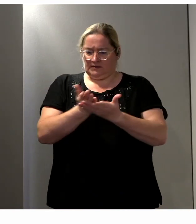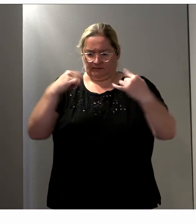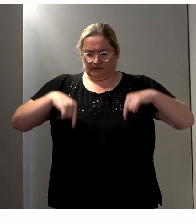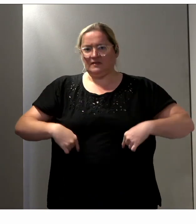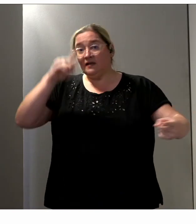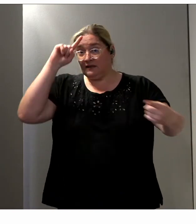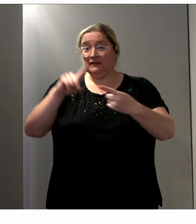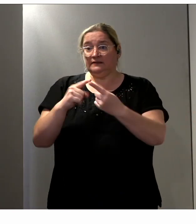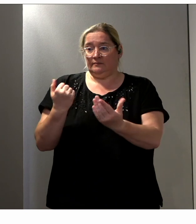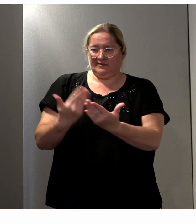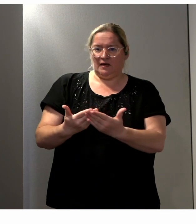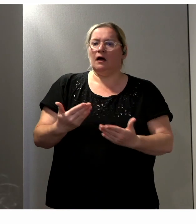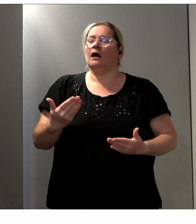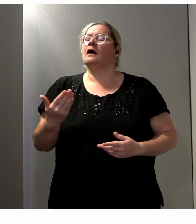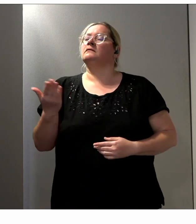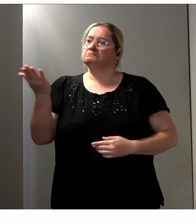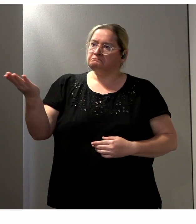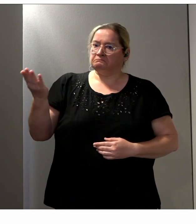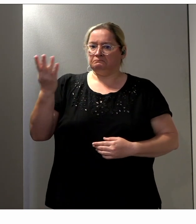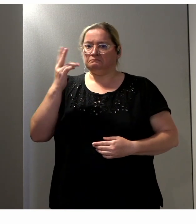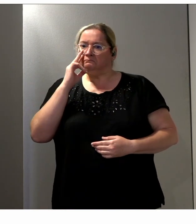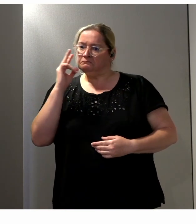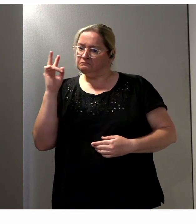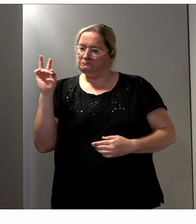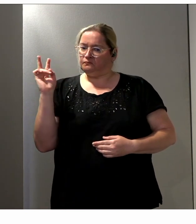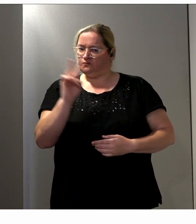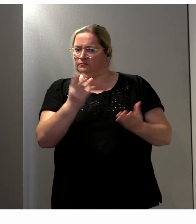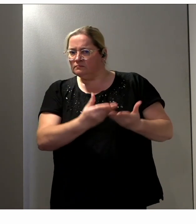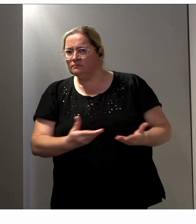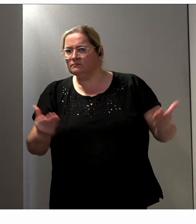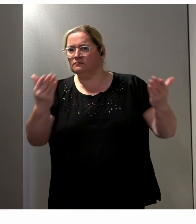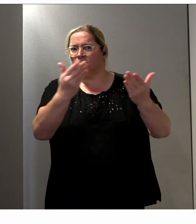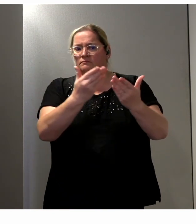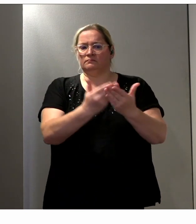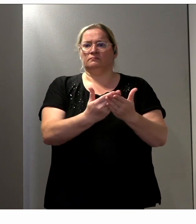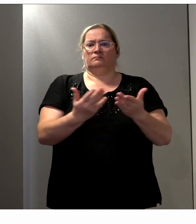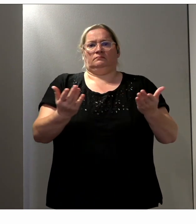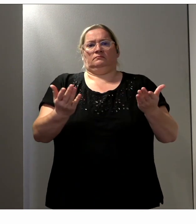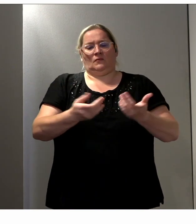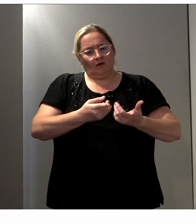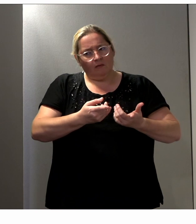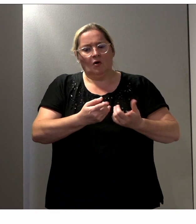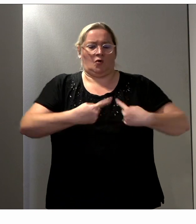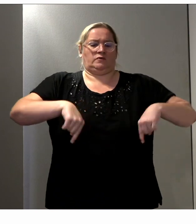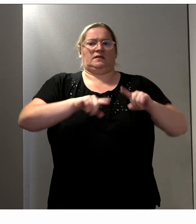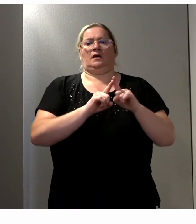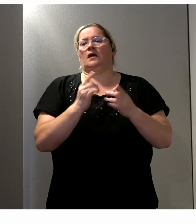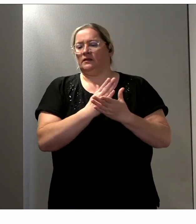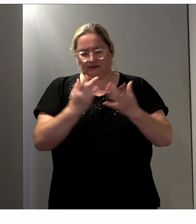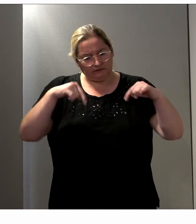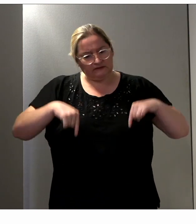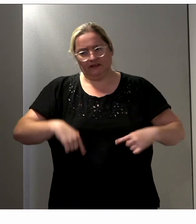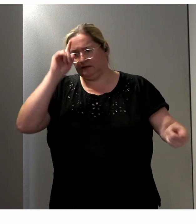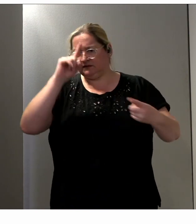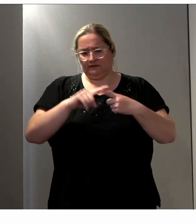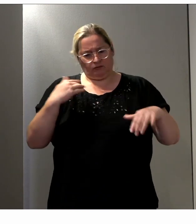on a vu des mesures découler notamment des conseillers interministériels au handicap sur ces questions-là. Est-ce que vous pourriez